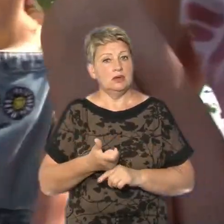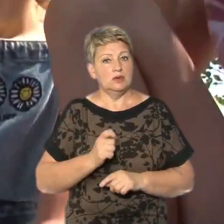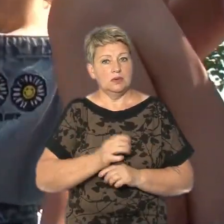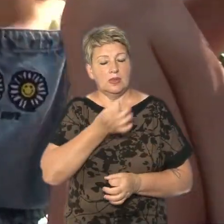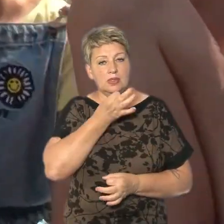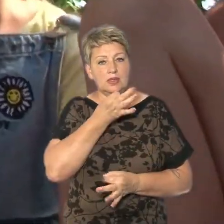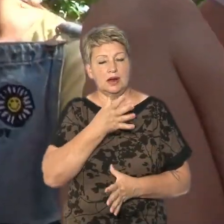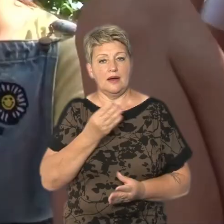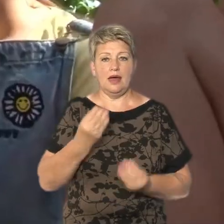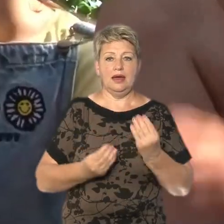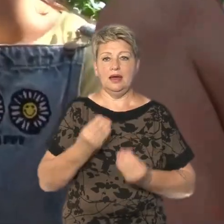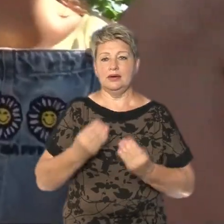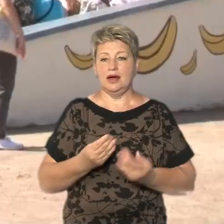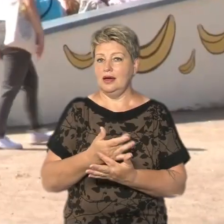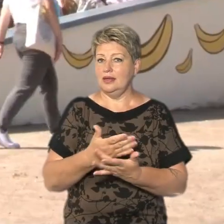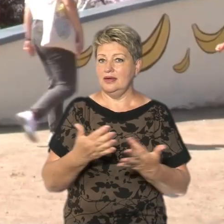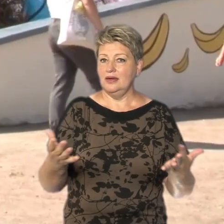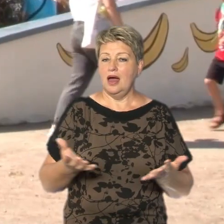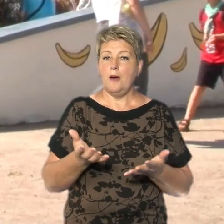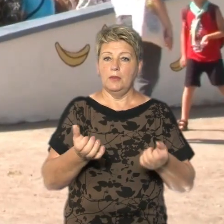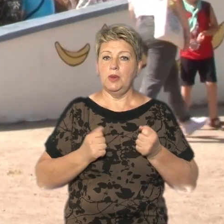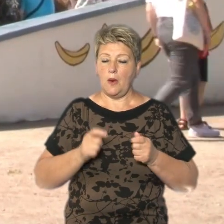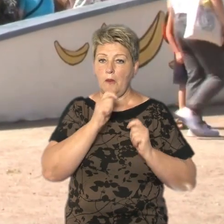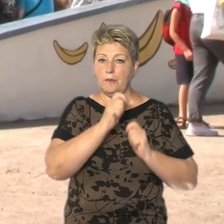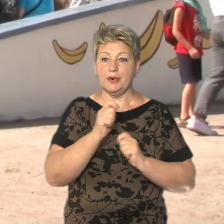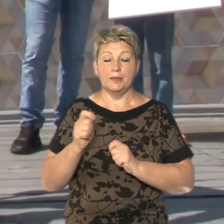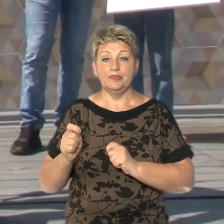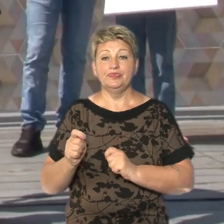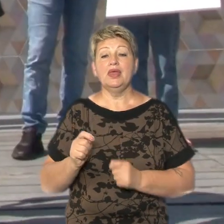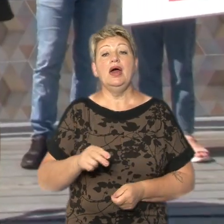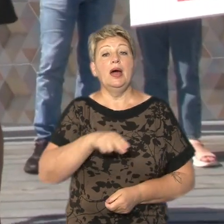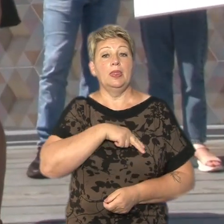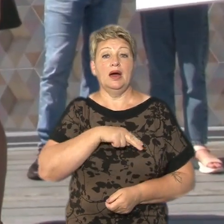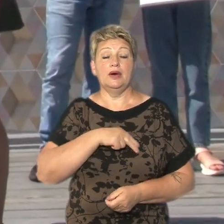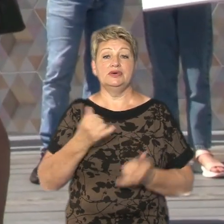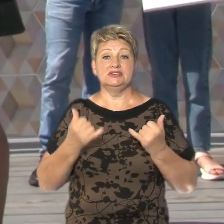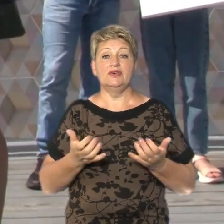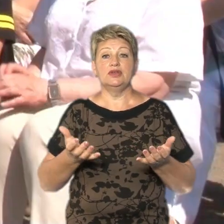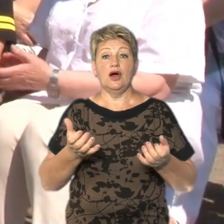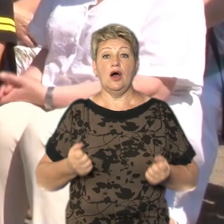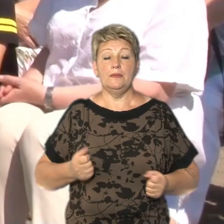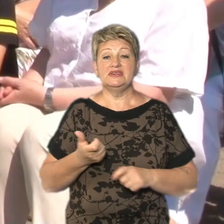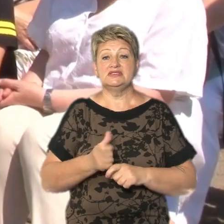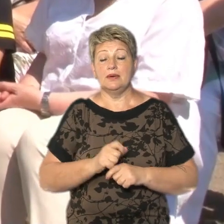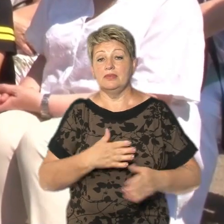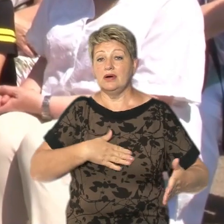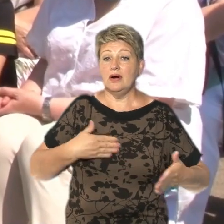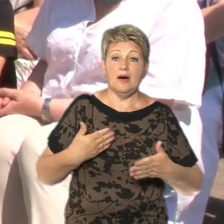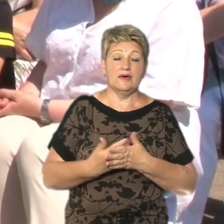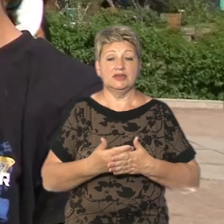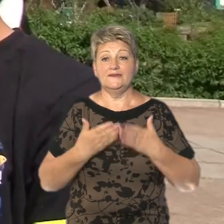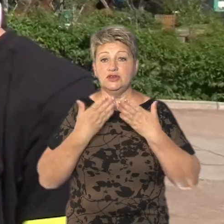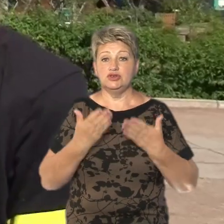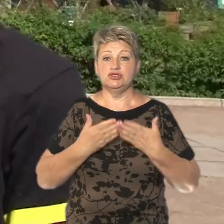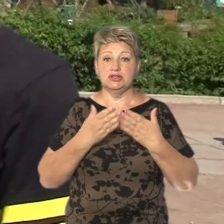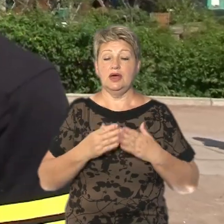різні ігри, получати призи. Нагороди сьогодні отримали і найактивніші читаючі родини міста. Серед них і восьмирічний Марк